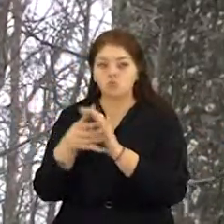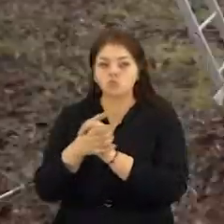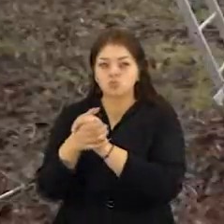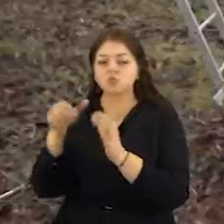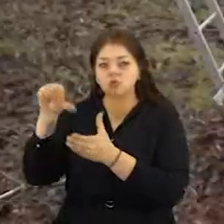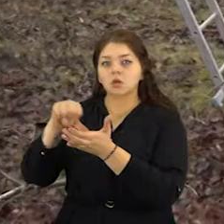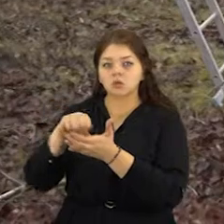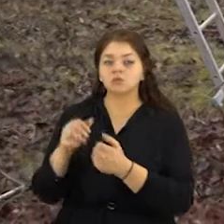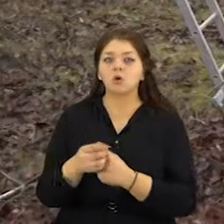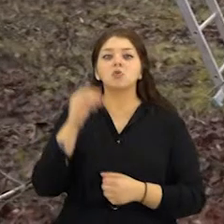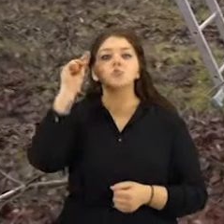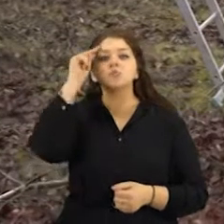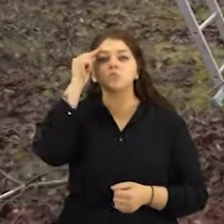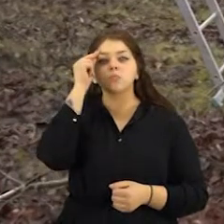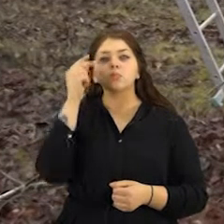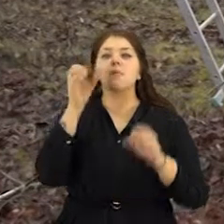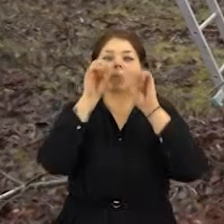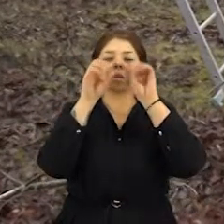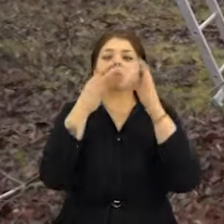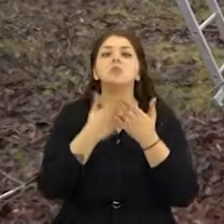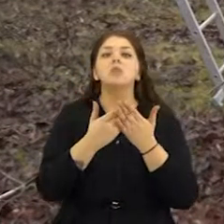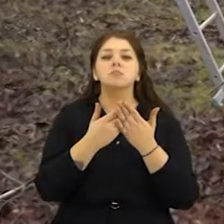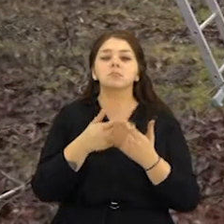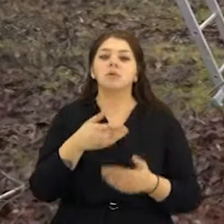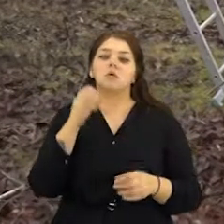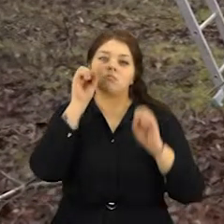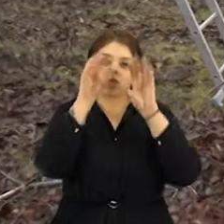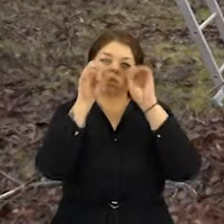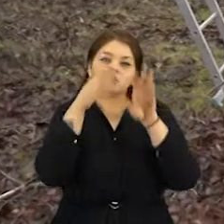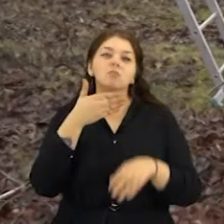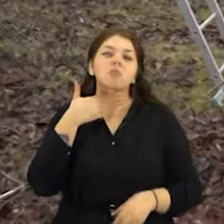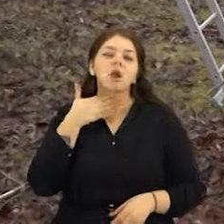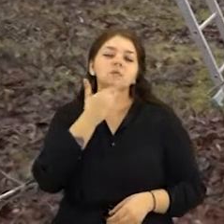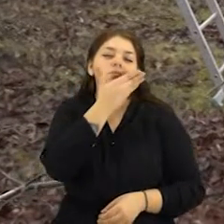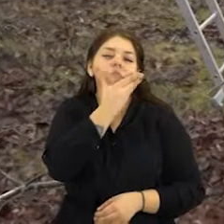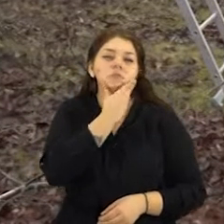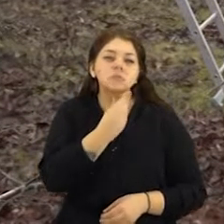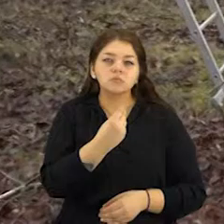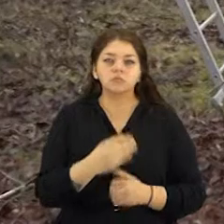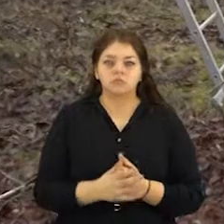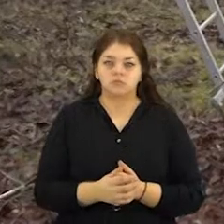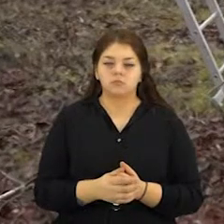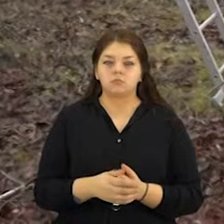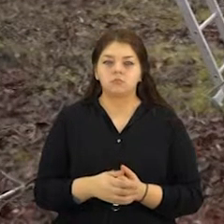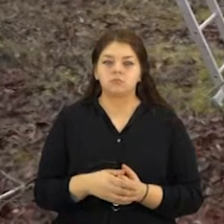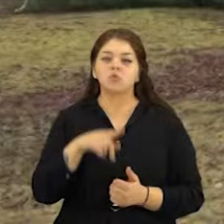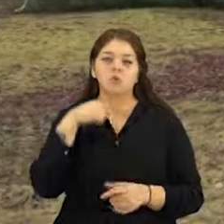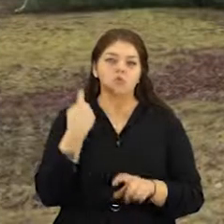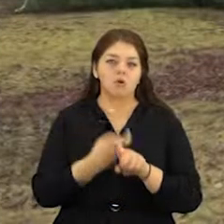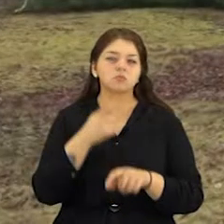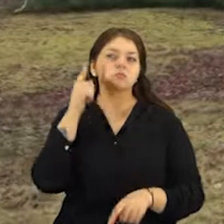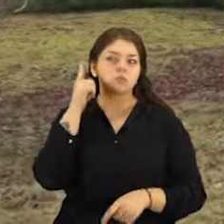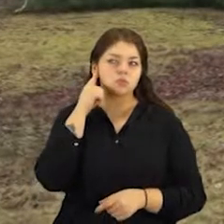pelėdomis susirūpino Matijų ūbavimas vienas gražiausių gamtos muzikos garsų, kuriuos ne kartą girdėjo šiame parke.